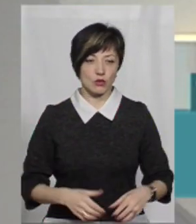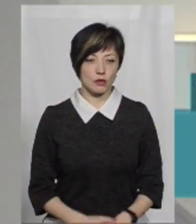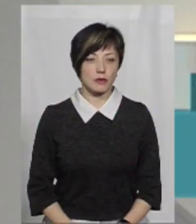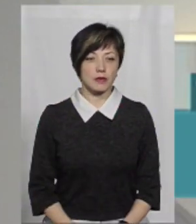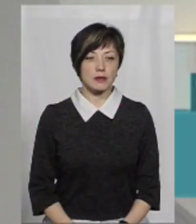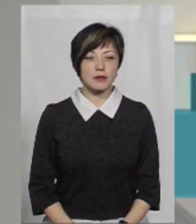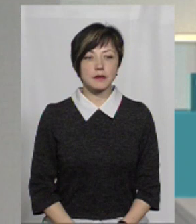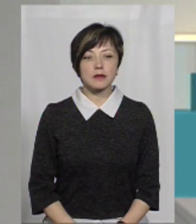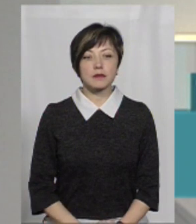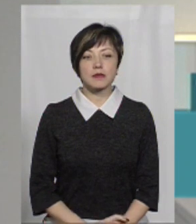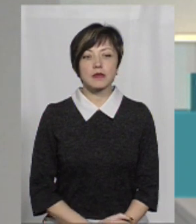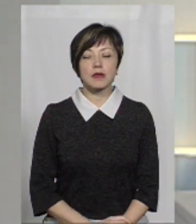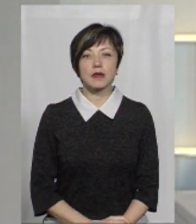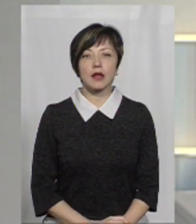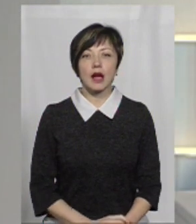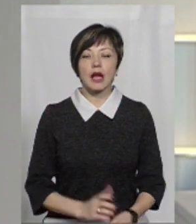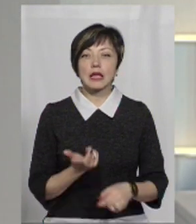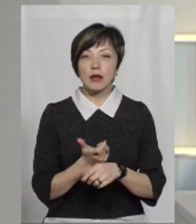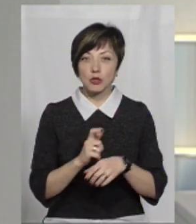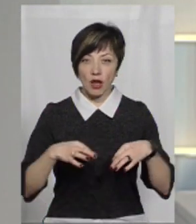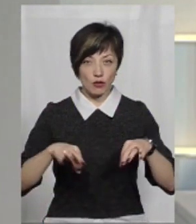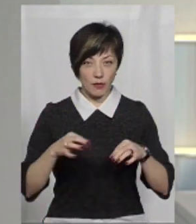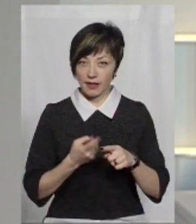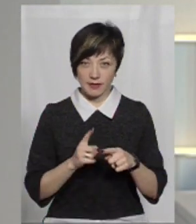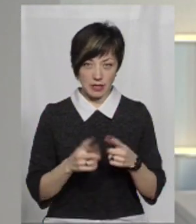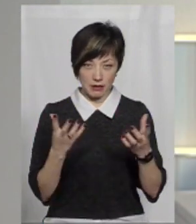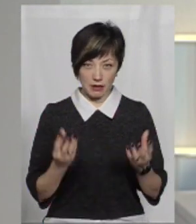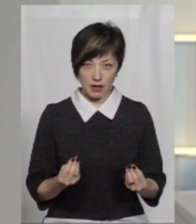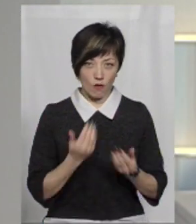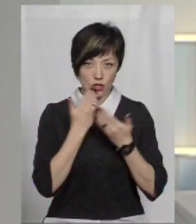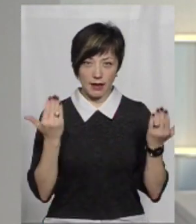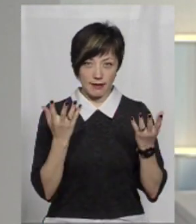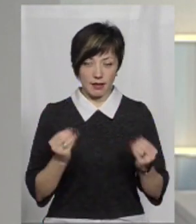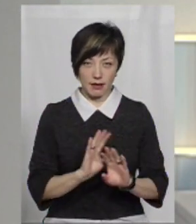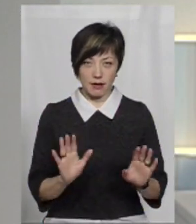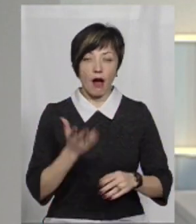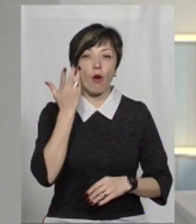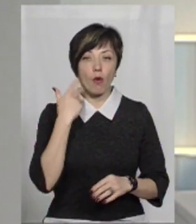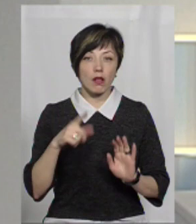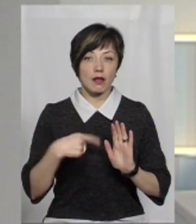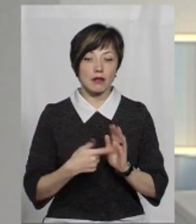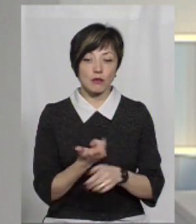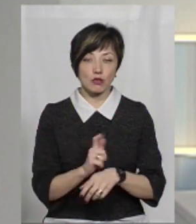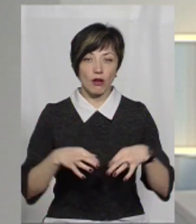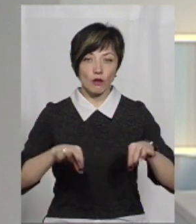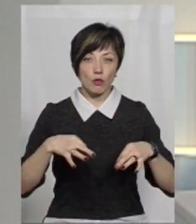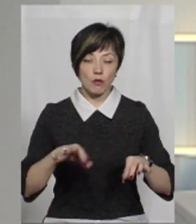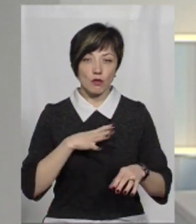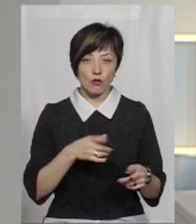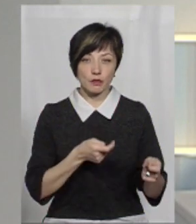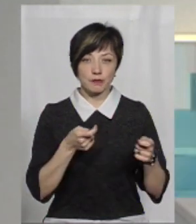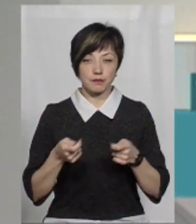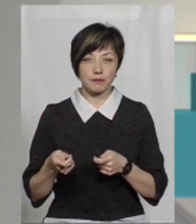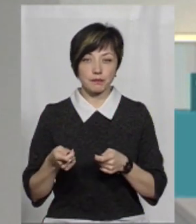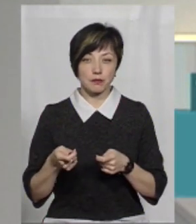А найбільше автомобілів, я так зрозуміла, що не в цей день, не в останній день було, так? А коли найбільше? Ні,